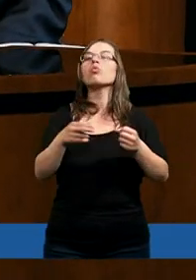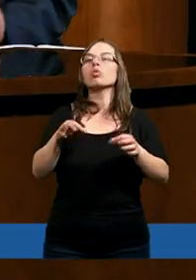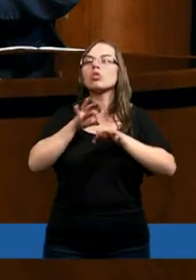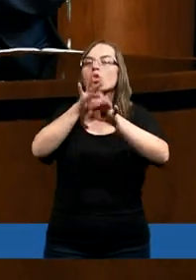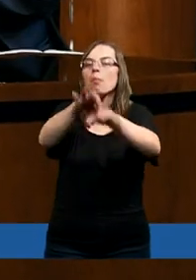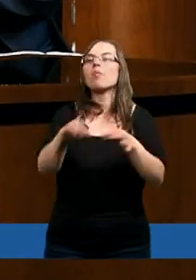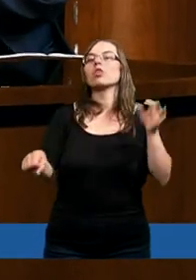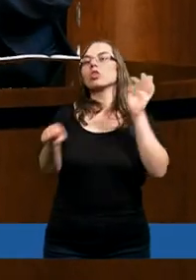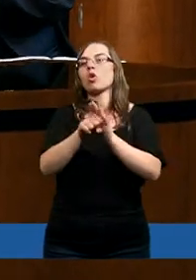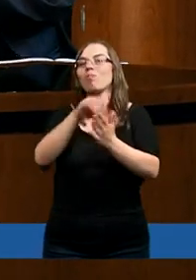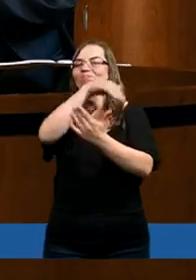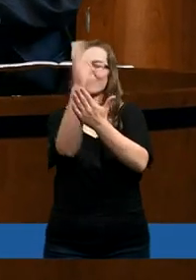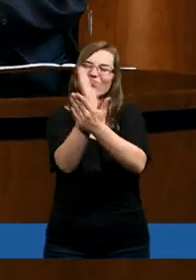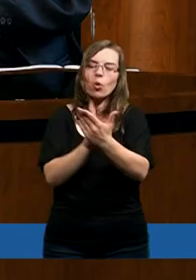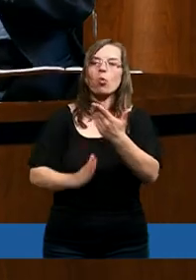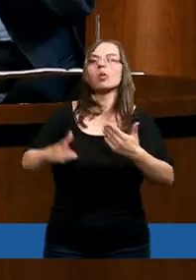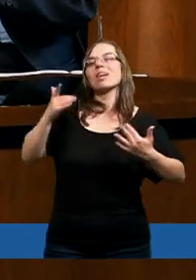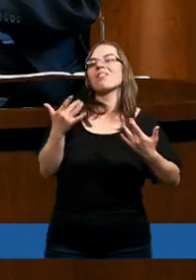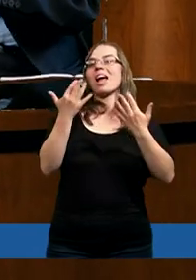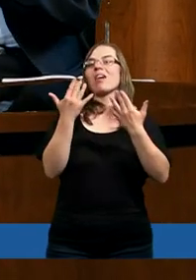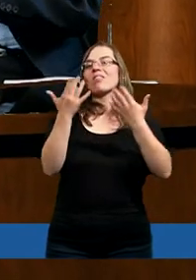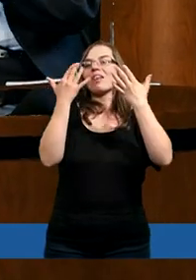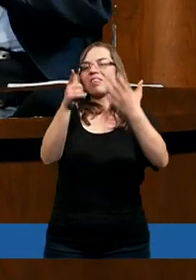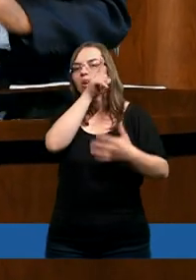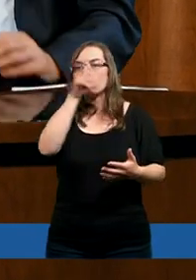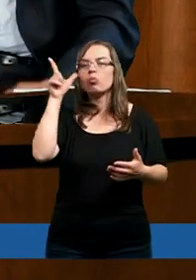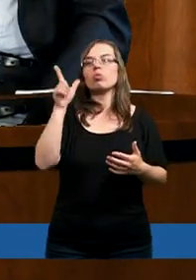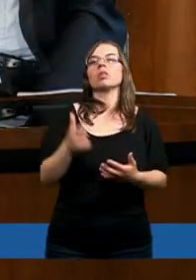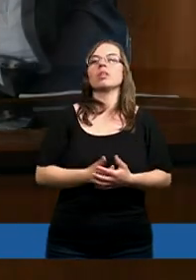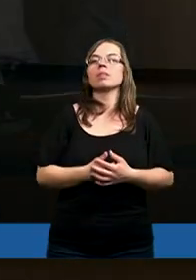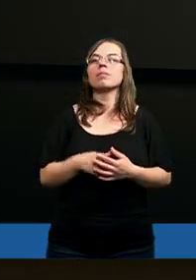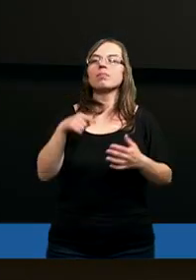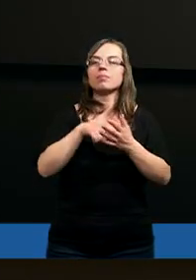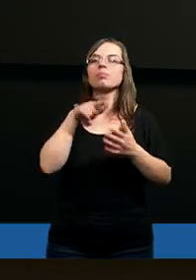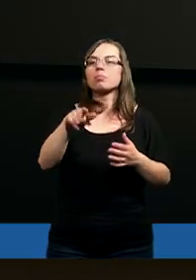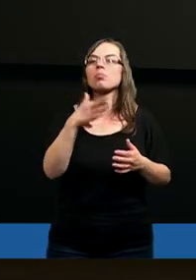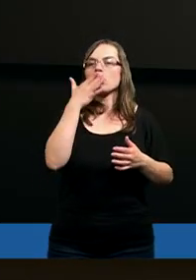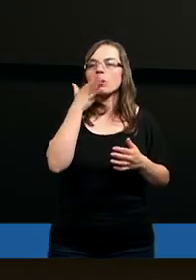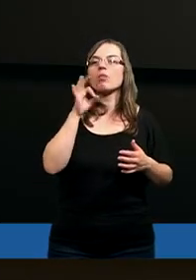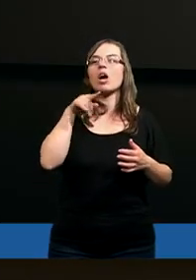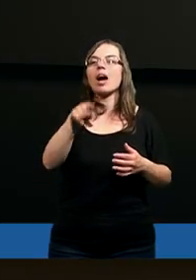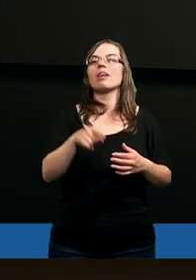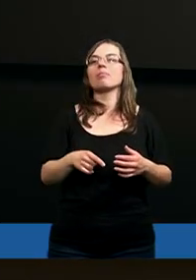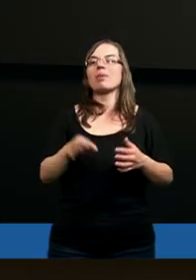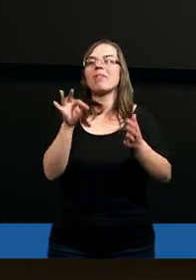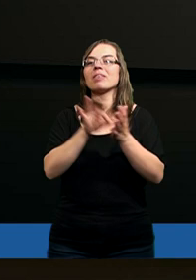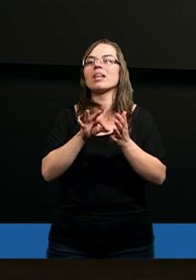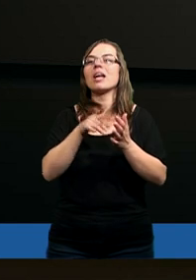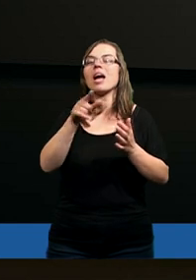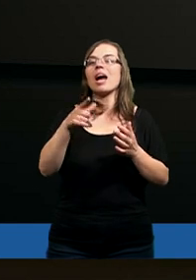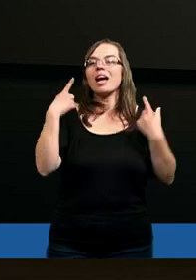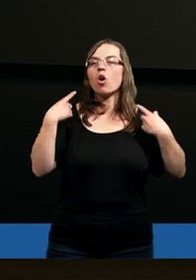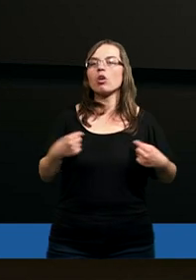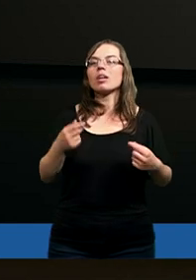doprowadziły do ruiny wielu, wielu ludzi. Kiedy Juda mówi o tych różnych odstępcach